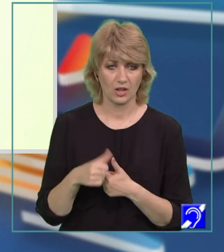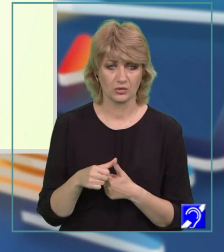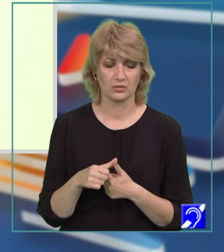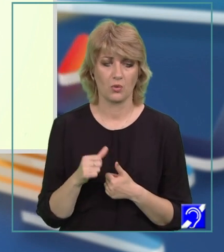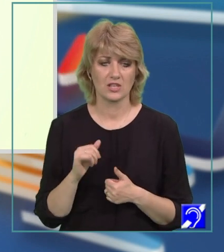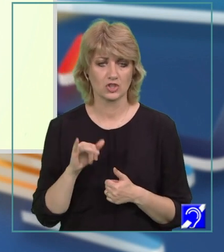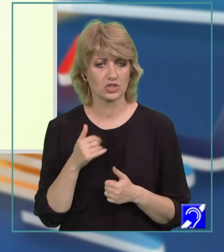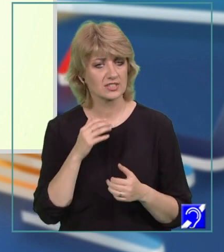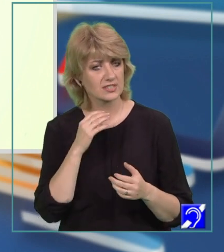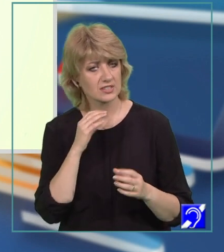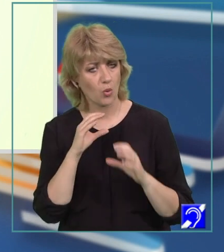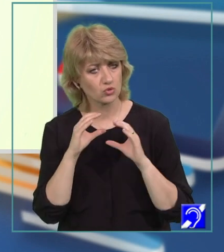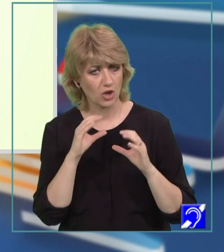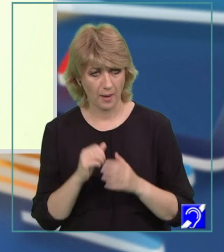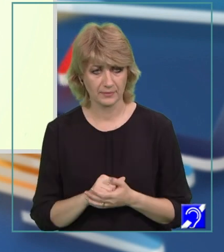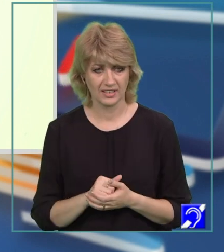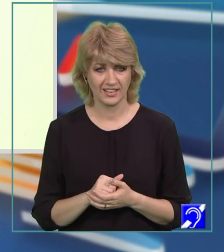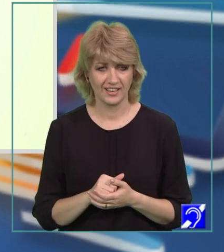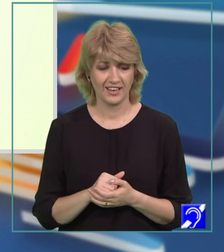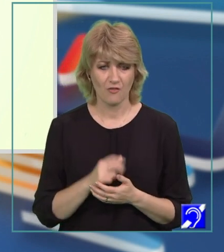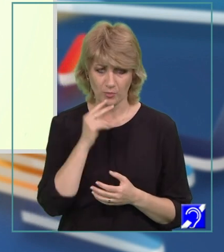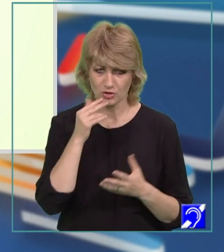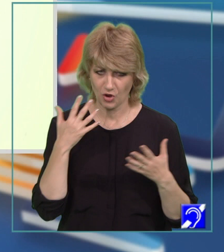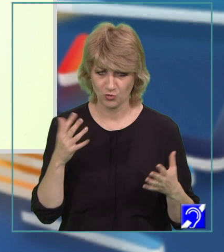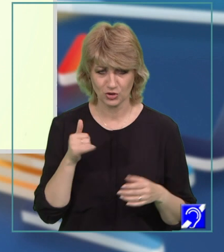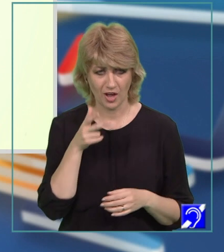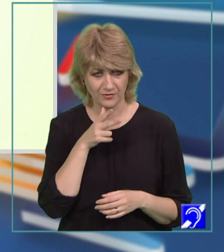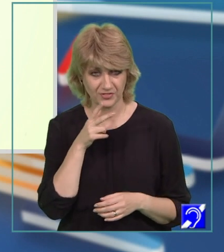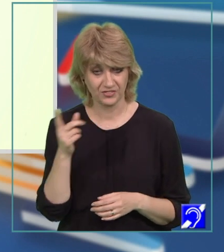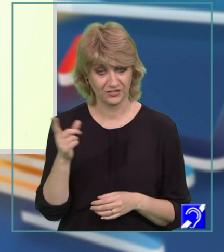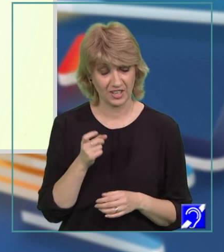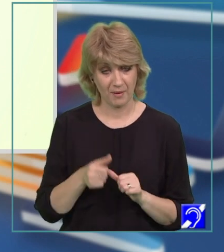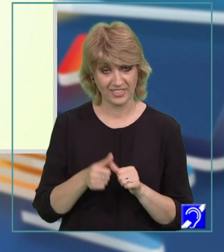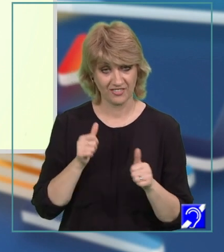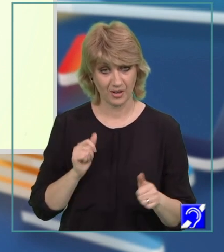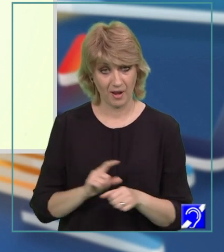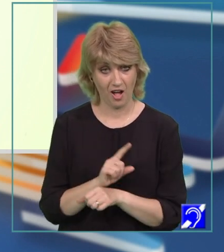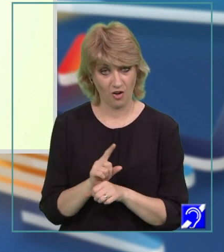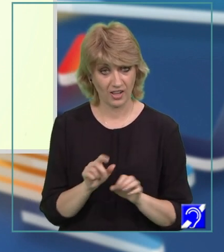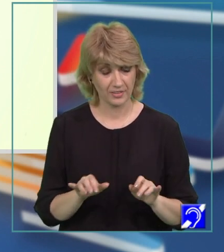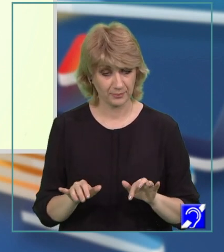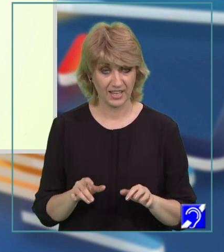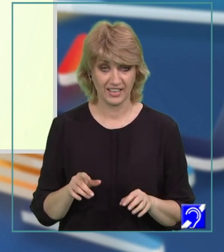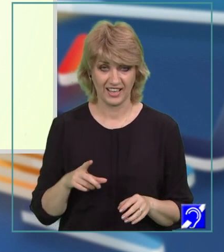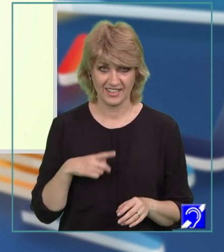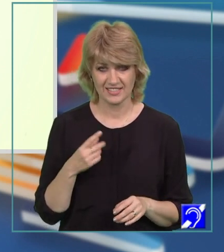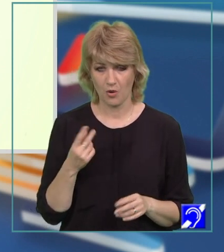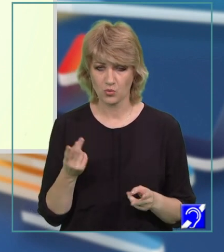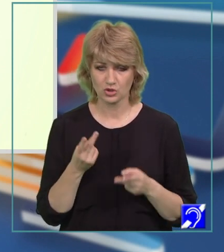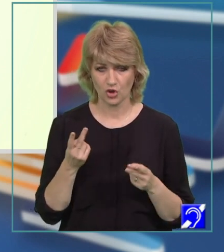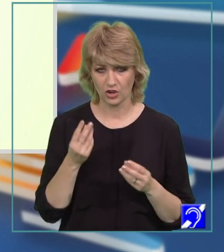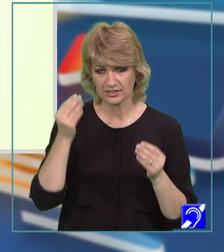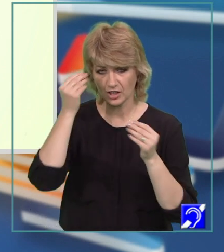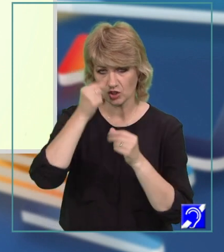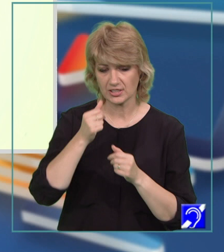sociabilă. Locvace și amuzantă. Faptul că vine mai devreme la lecțiile de pian dezvăluie că e ușor îndrăgostită de